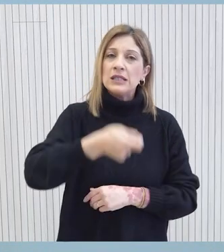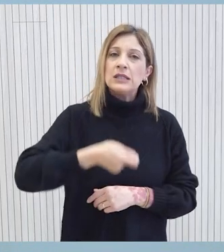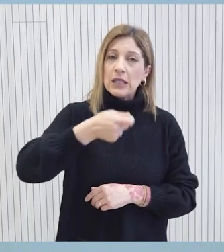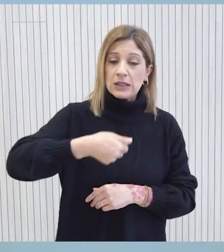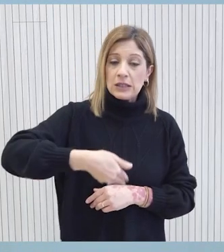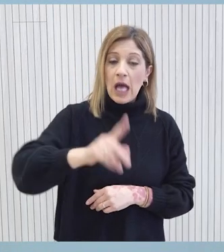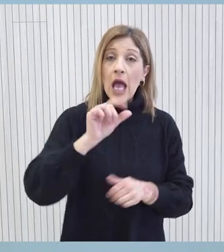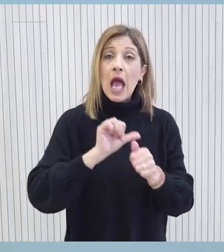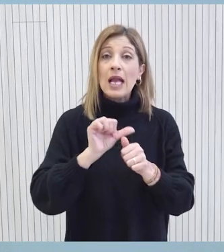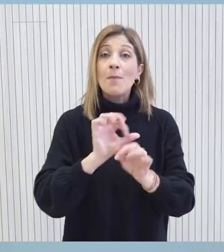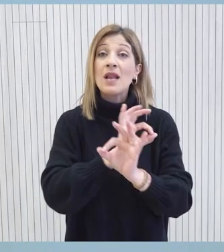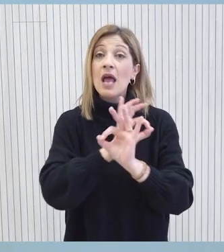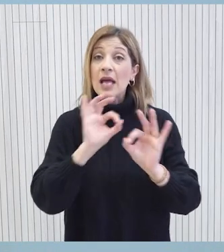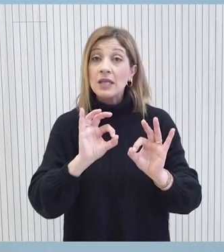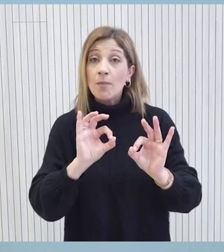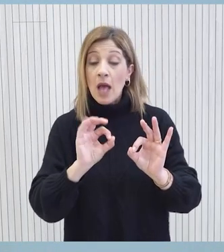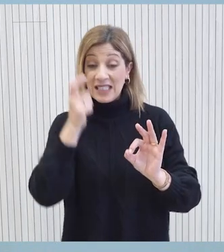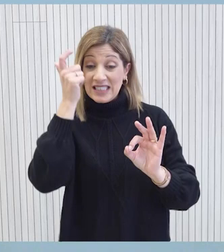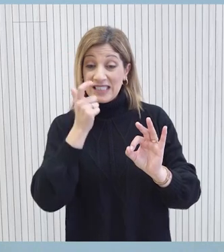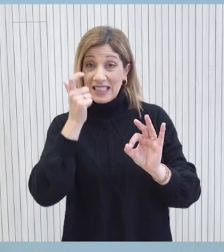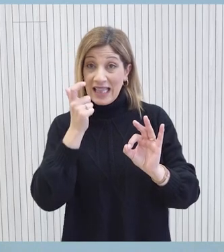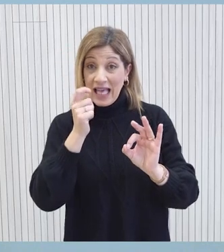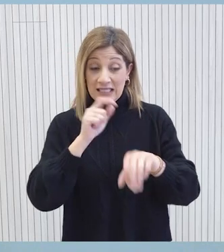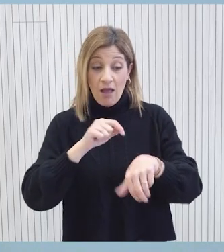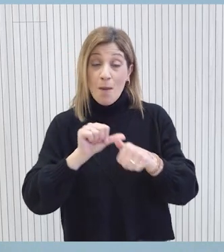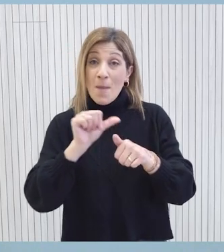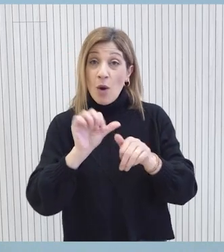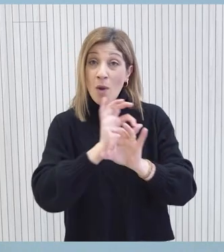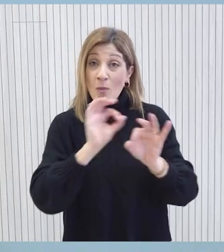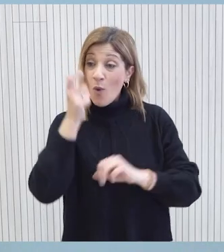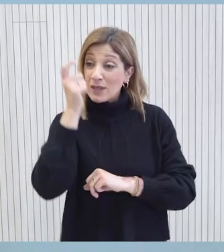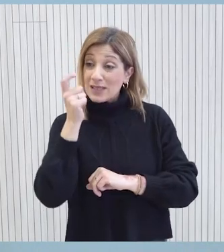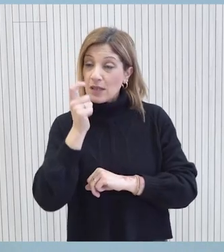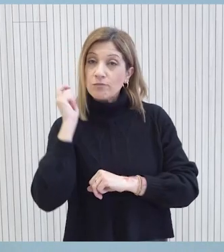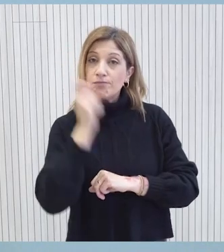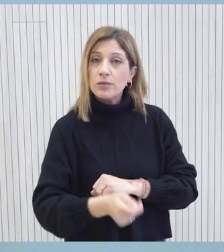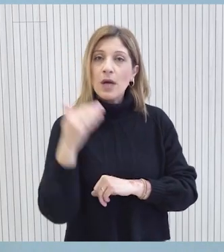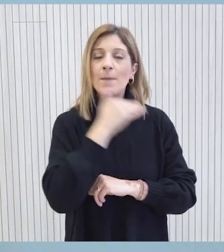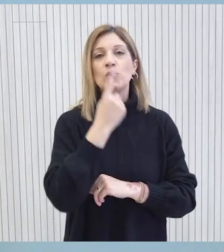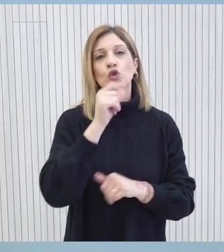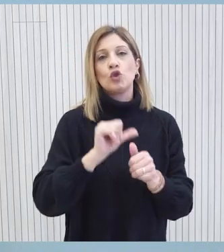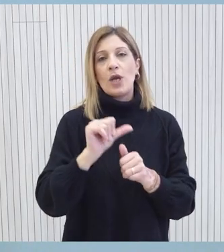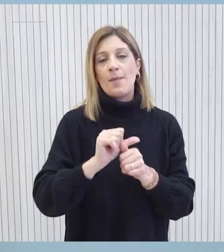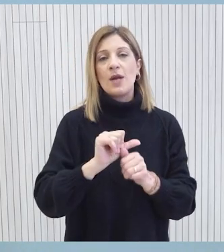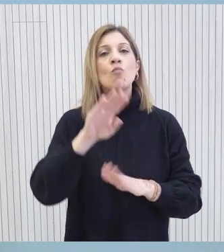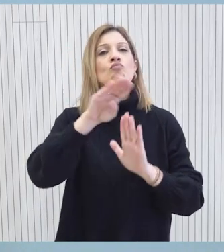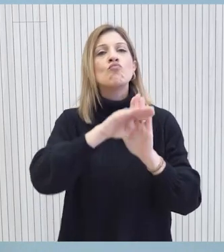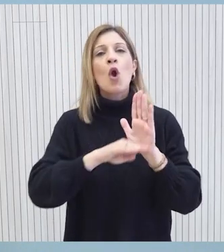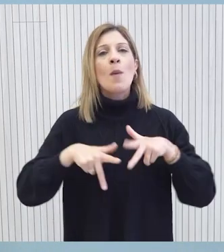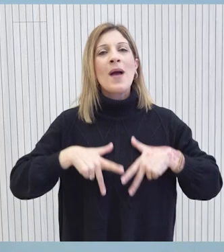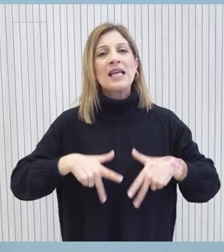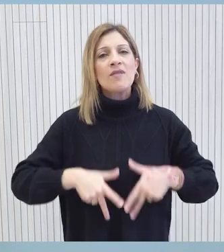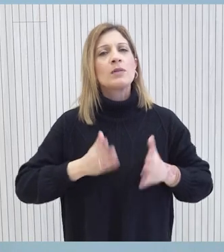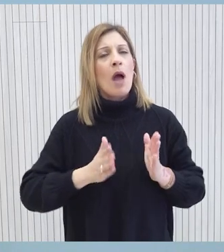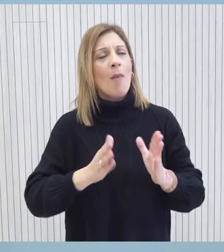εντός ενός μηνός από την ημερομηνία της συνταξιόδοτησής τους. Η υλοποίηση του προγράμματος για κυβέρνηση συνεχίζεται με ουσιαστικά